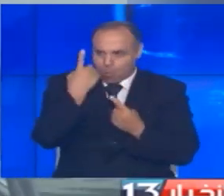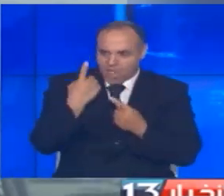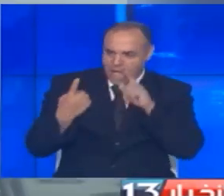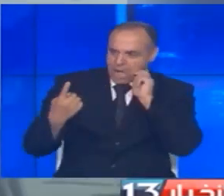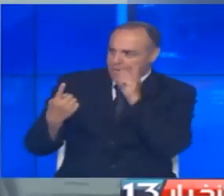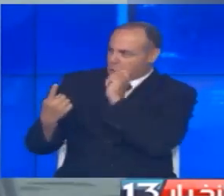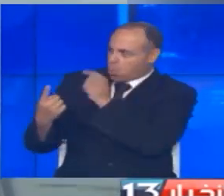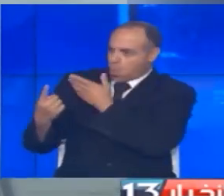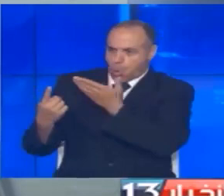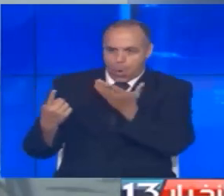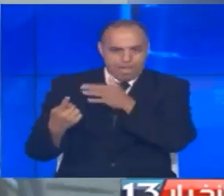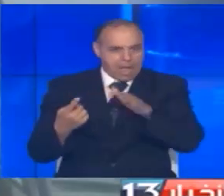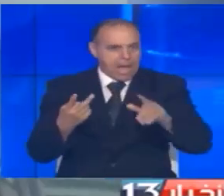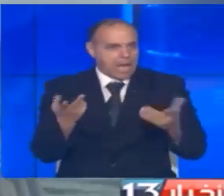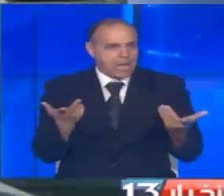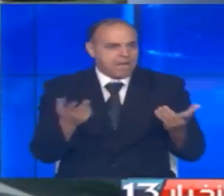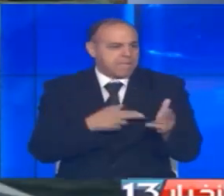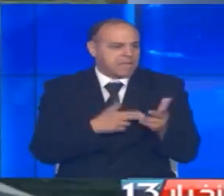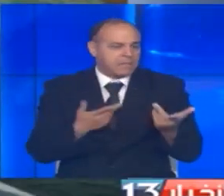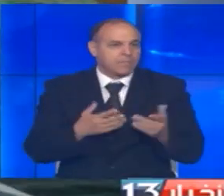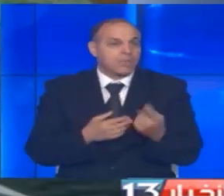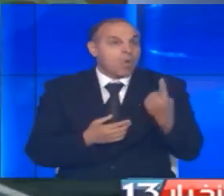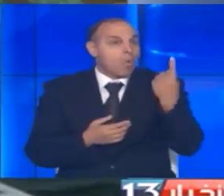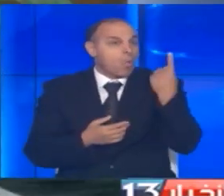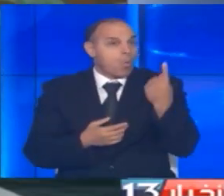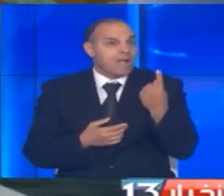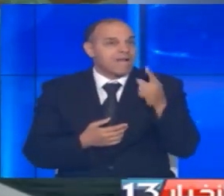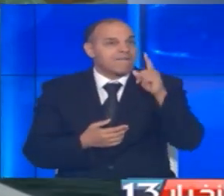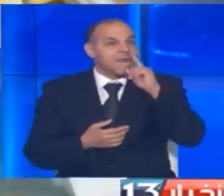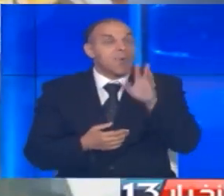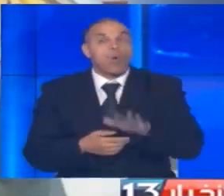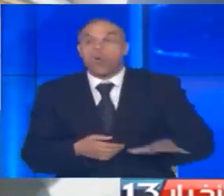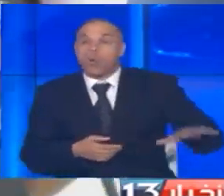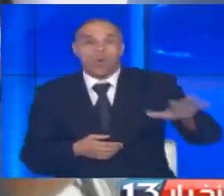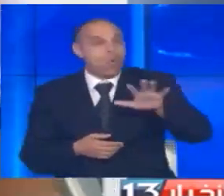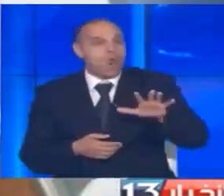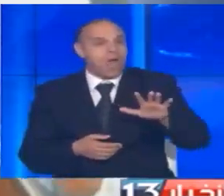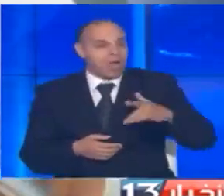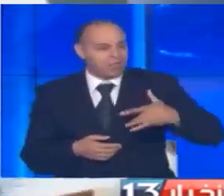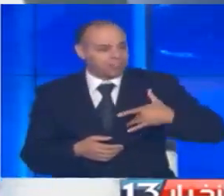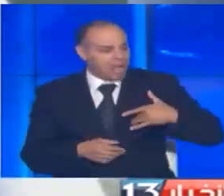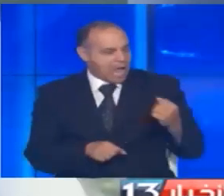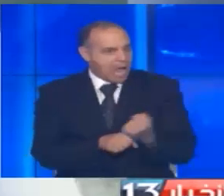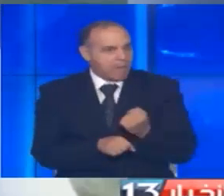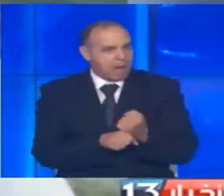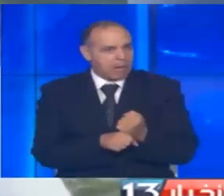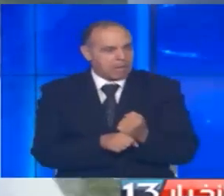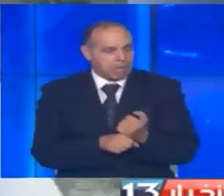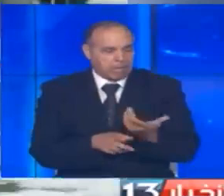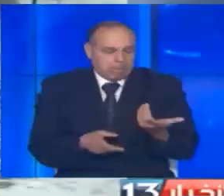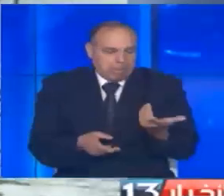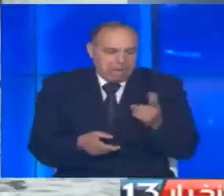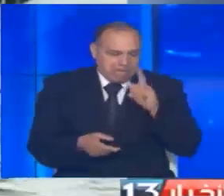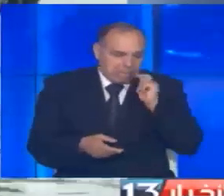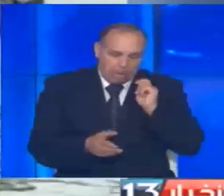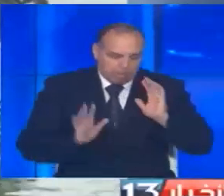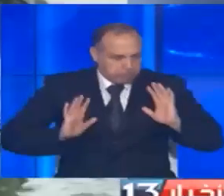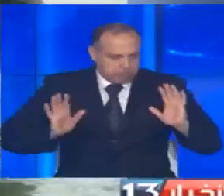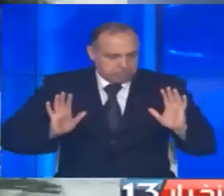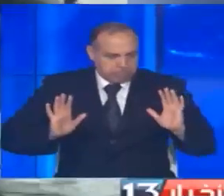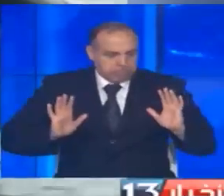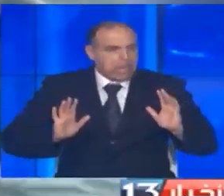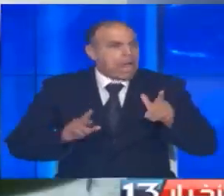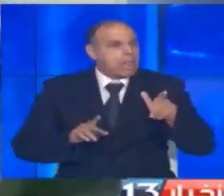البحرية هنا في المهدية هي واحدة من نساء تونس اللواتي أمنا بأن العمل لا يحدده جنس العامل بل مدى